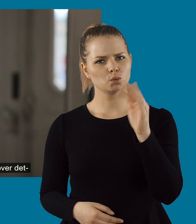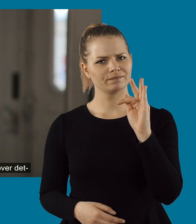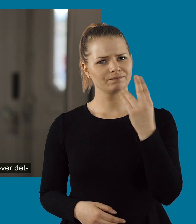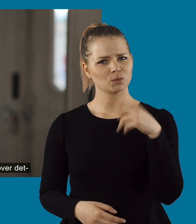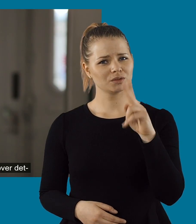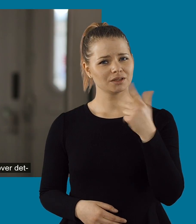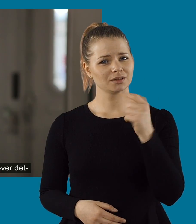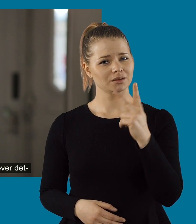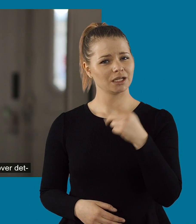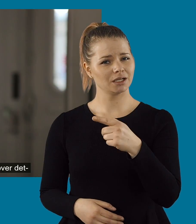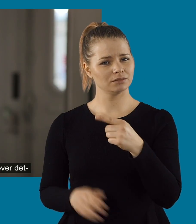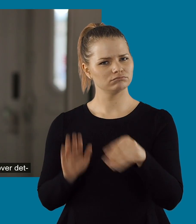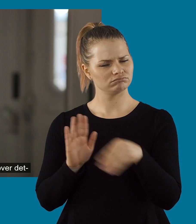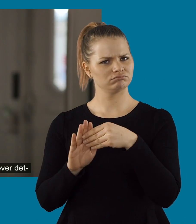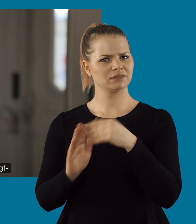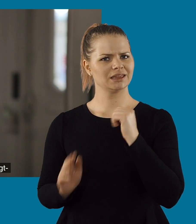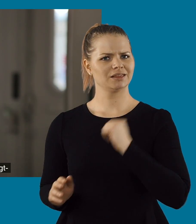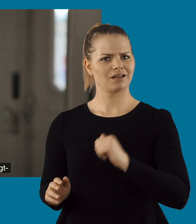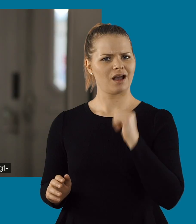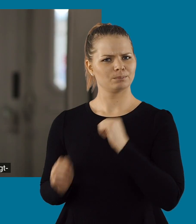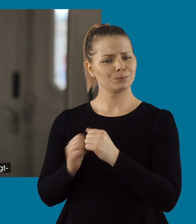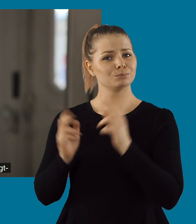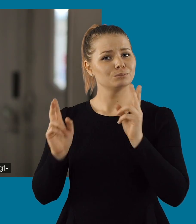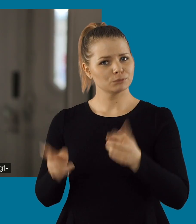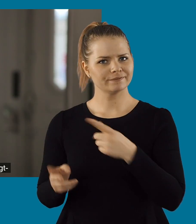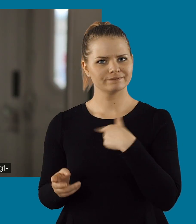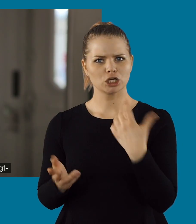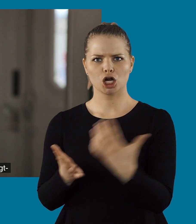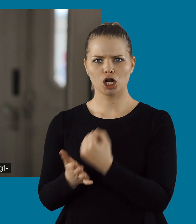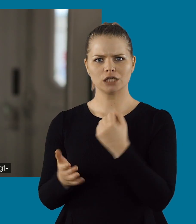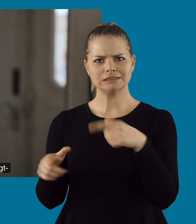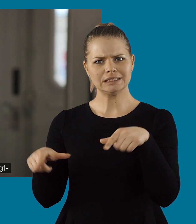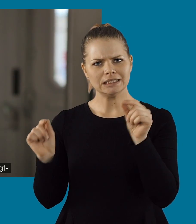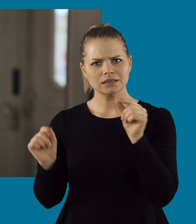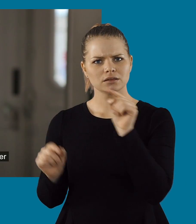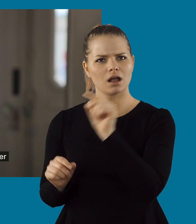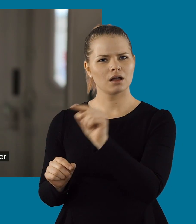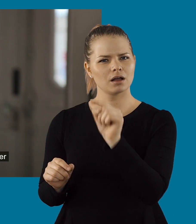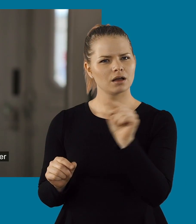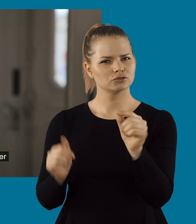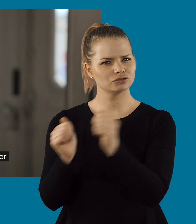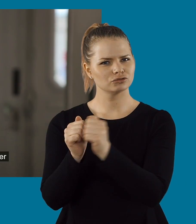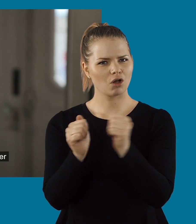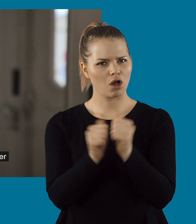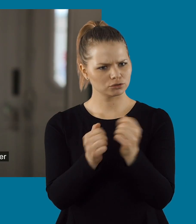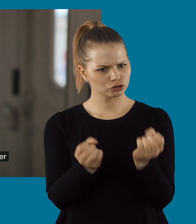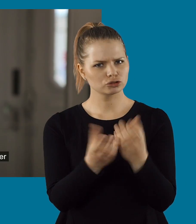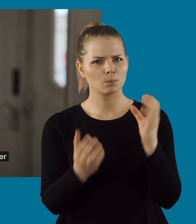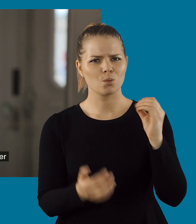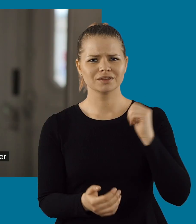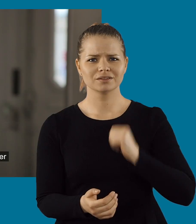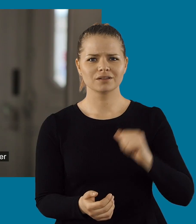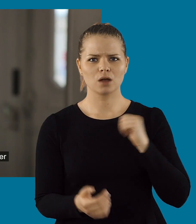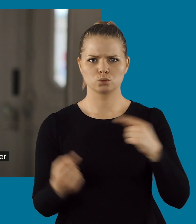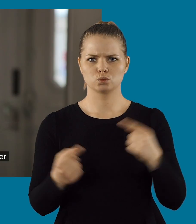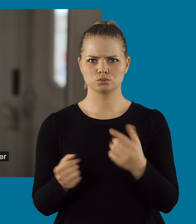Funktech har bidragit med utöver det som görs för tillgänglighet annars i Sverige. Att vi har lyckats hitta de sakerna